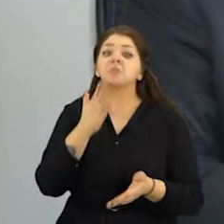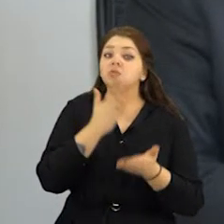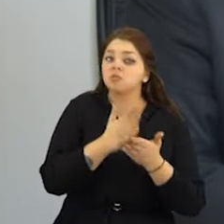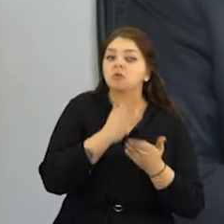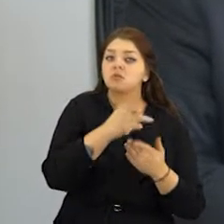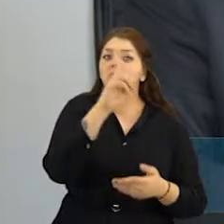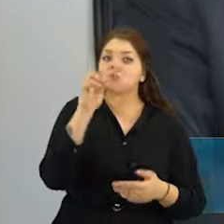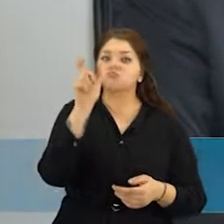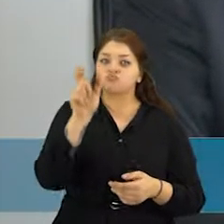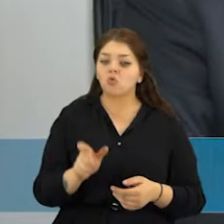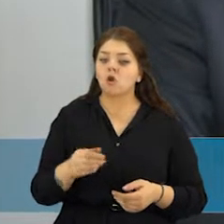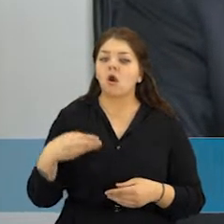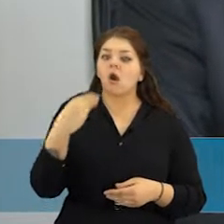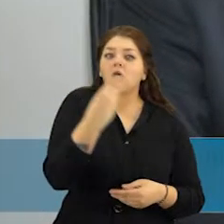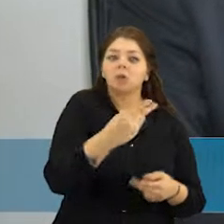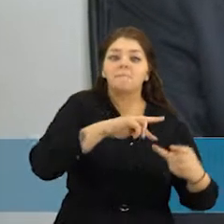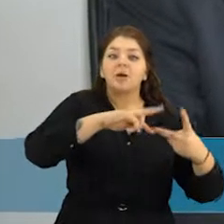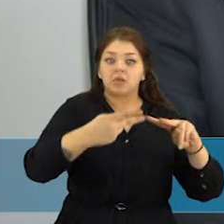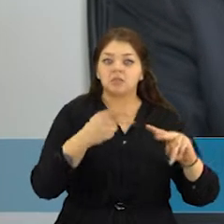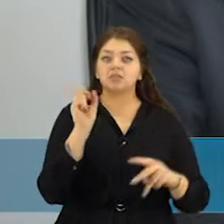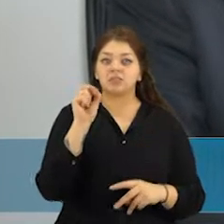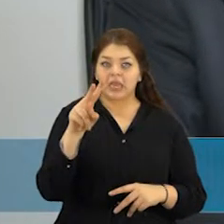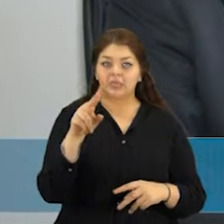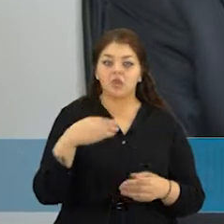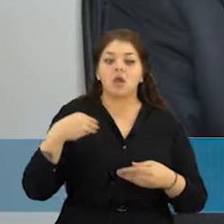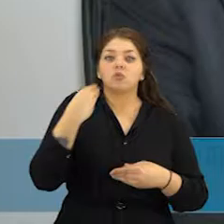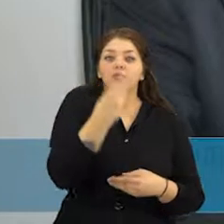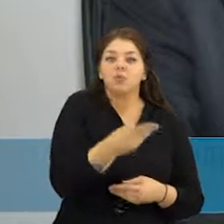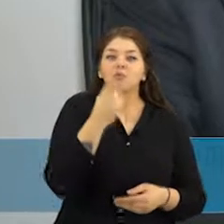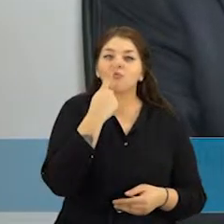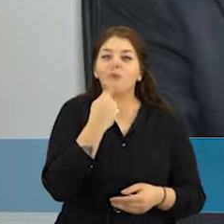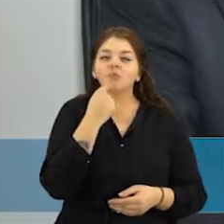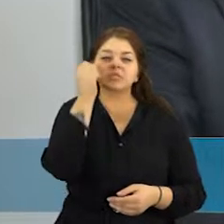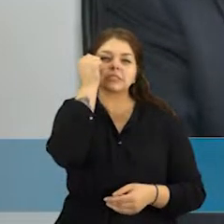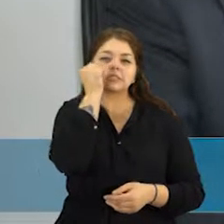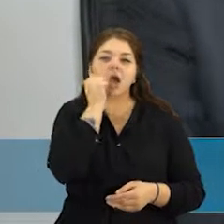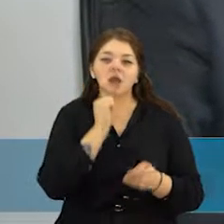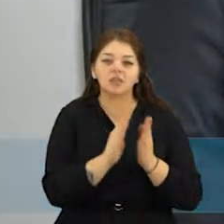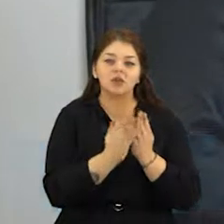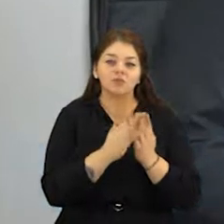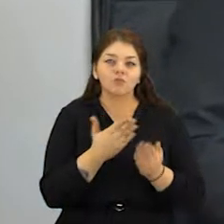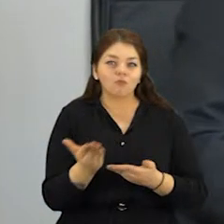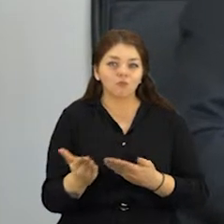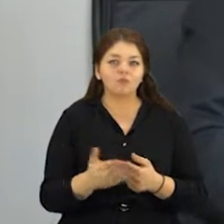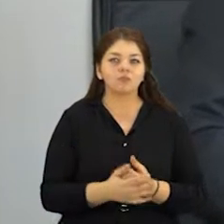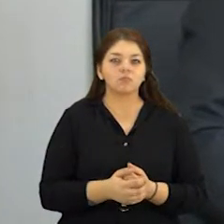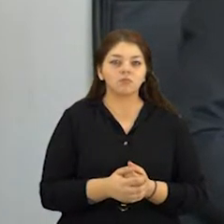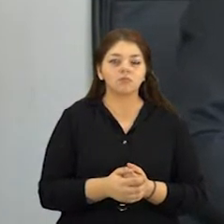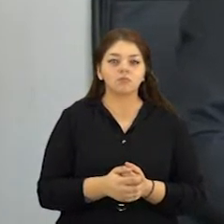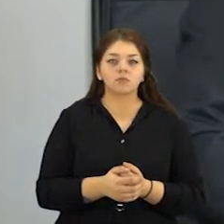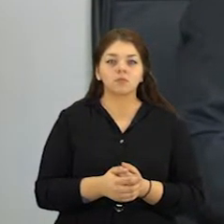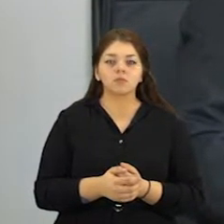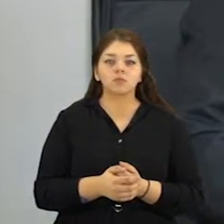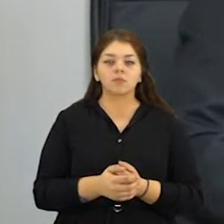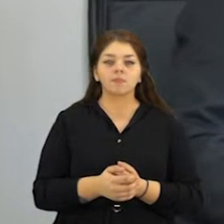pasitaiko atveju tokiu atnešo žmonės, ateina žmonės keistis vairuotojo pažymėjimus, šitokius pasitaiko